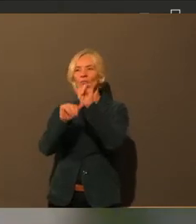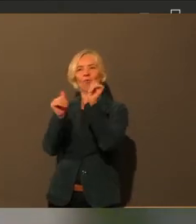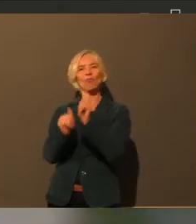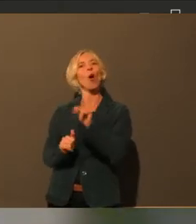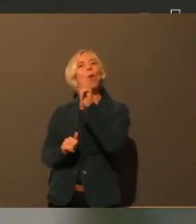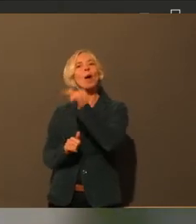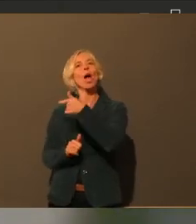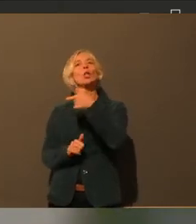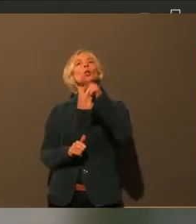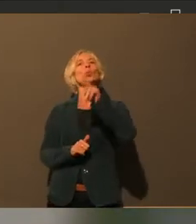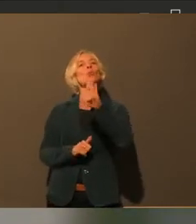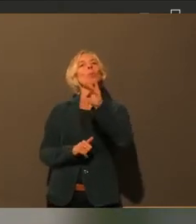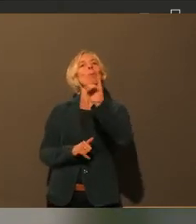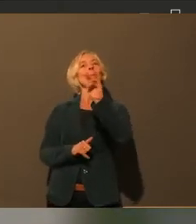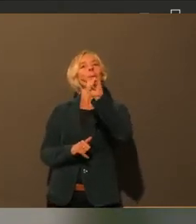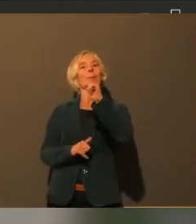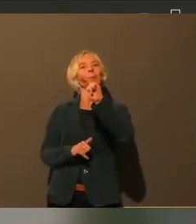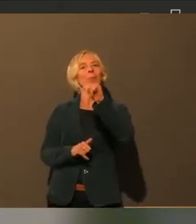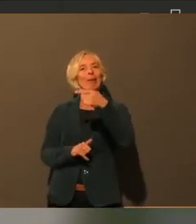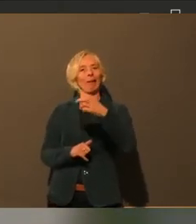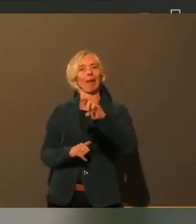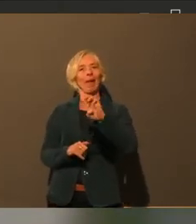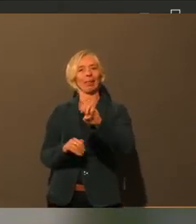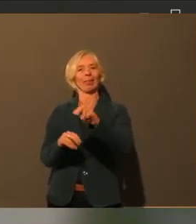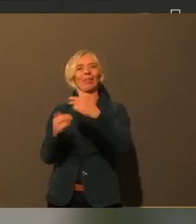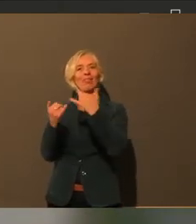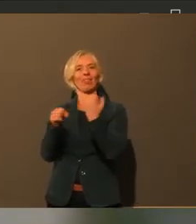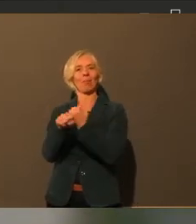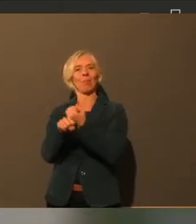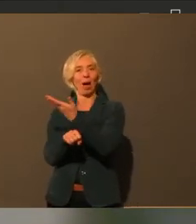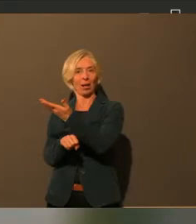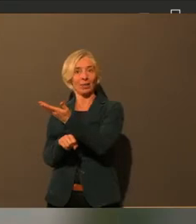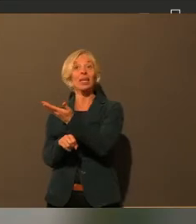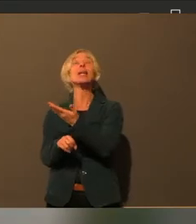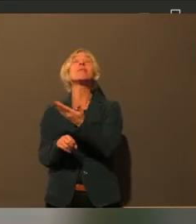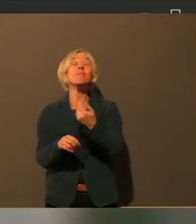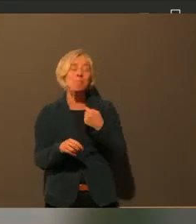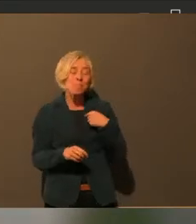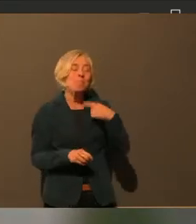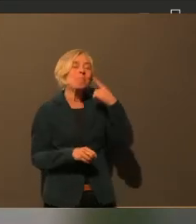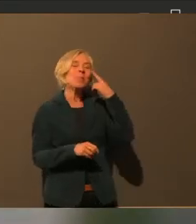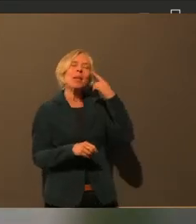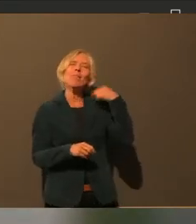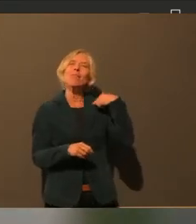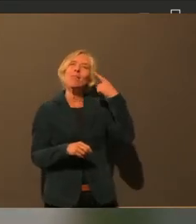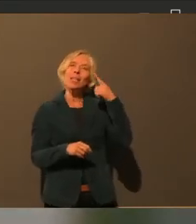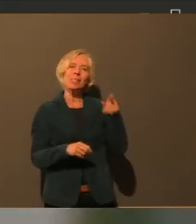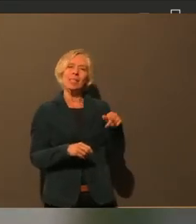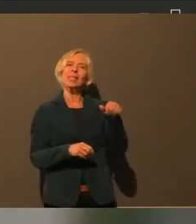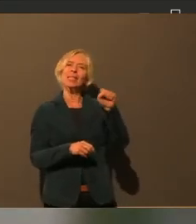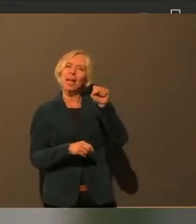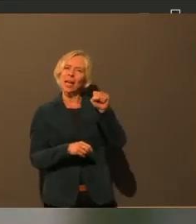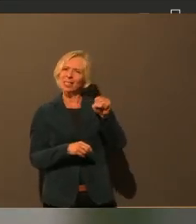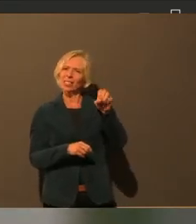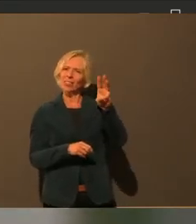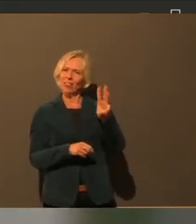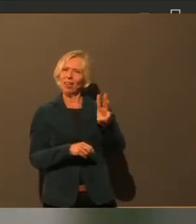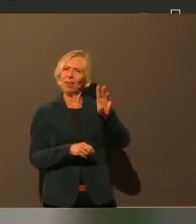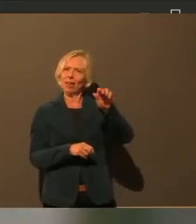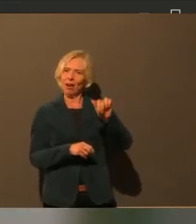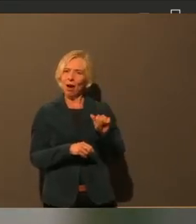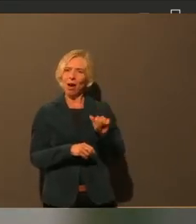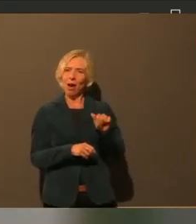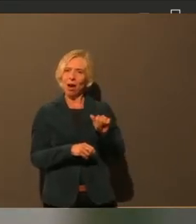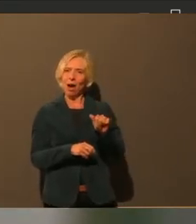Die SWA bietet, soweit ich weiß, momentan einen Dienst an. Der nennt sich SWAXI. Da können Bürger von A nach B